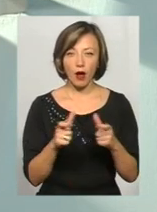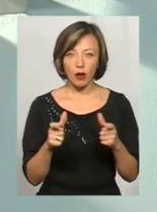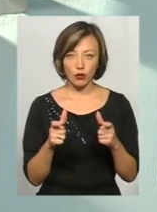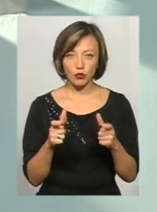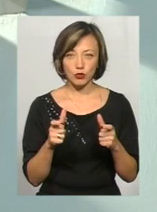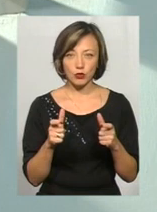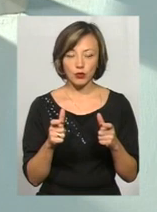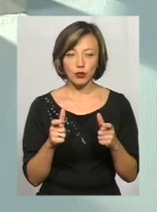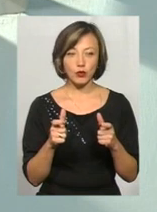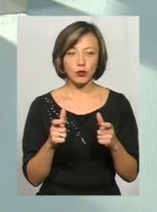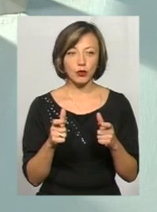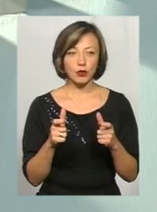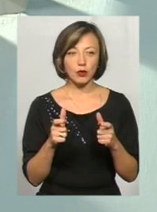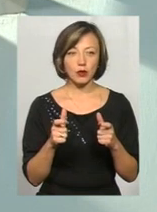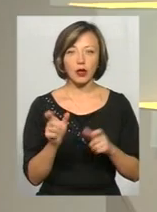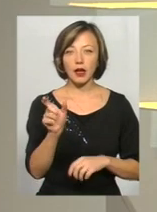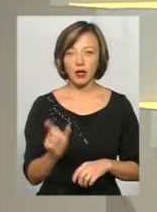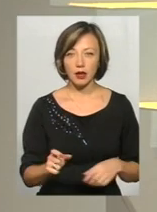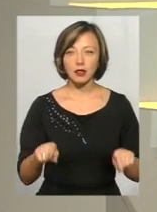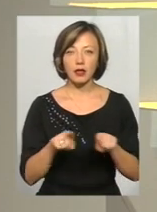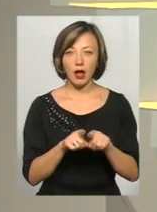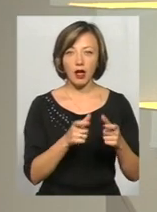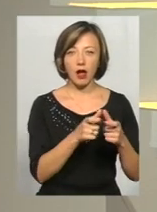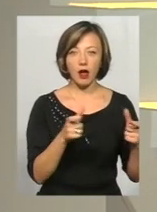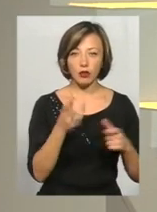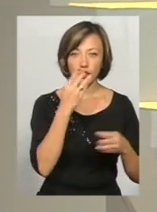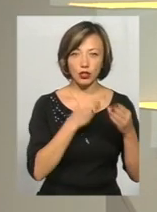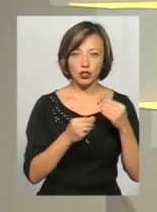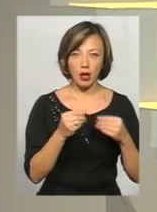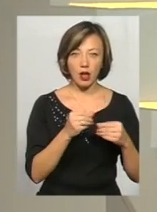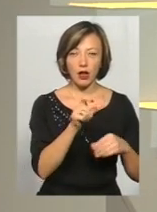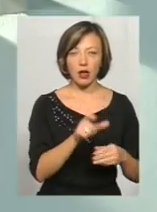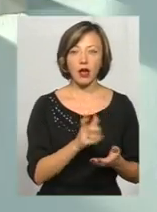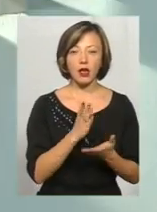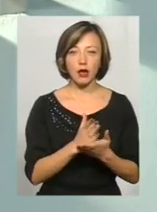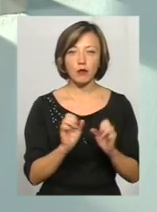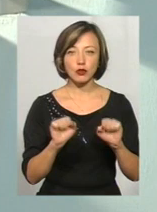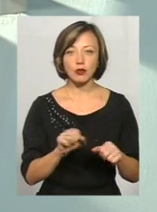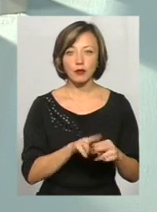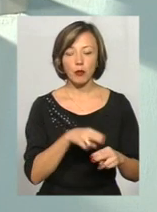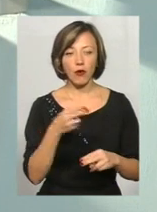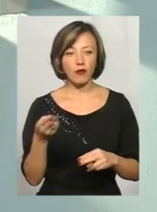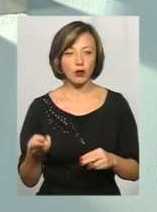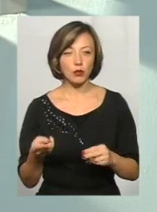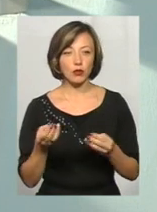клієнта, так і картку шахрая. Тоді є можливість повернути гроші